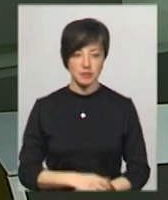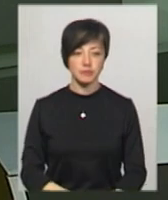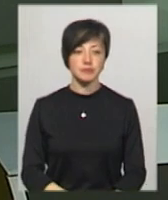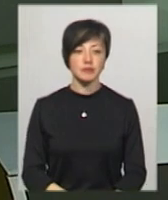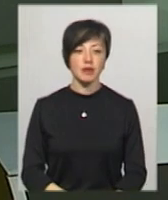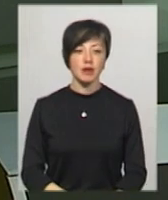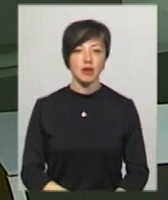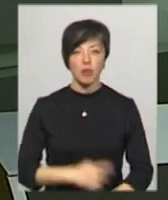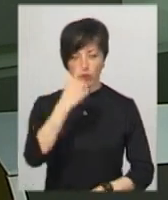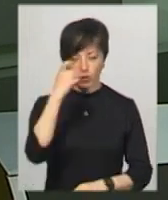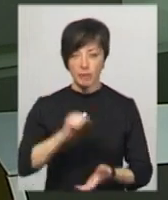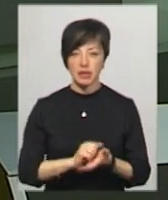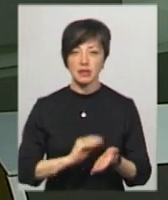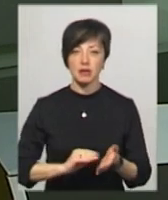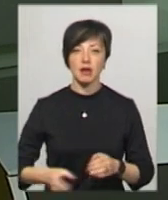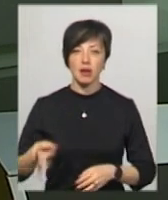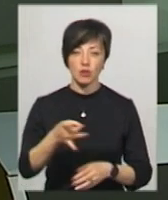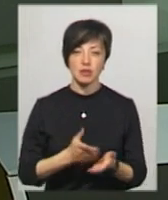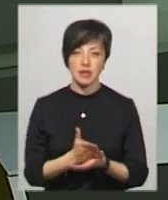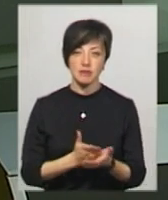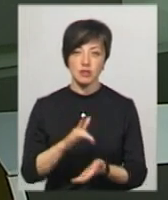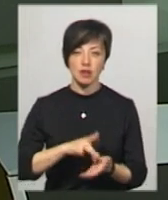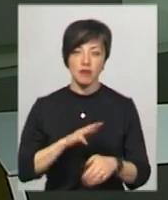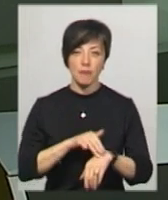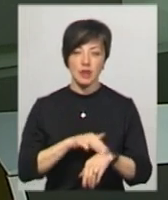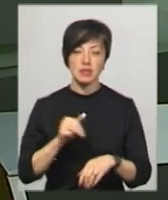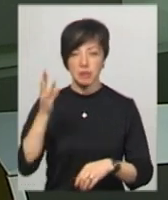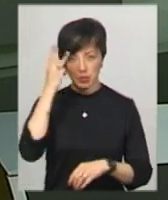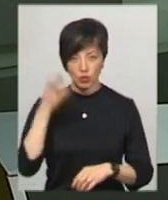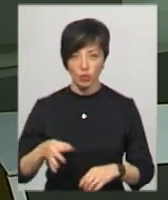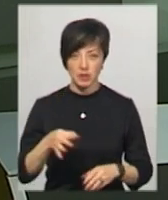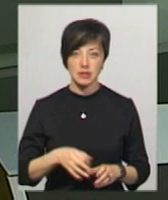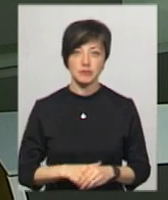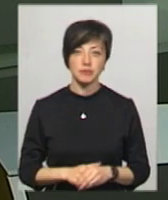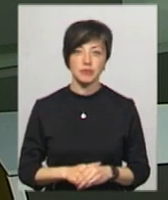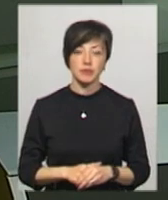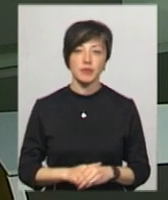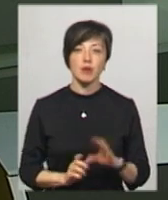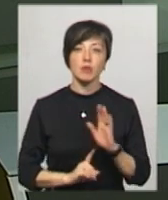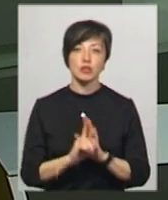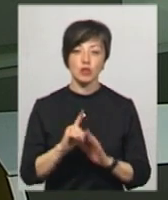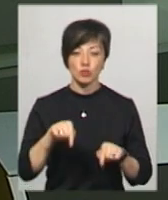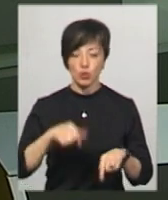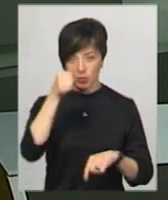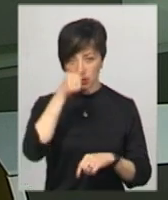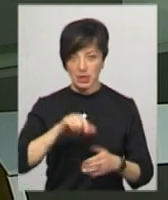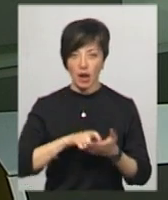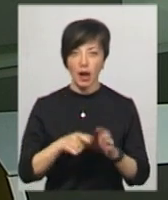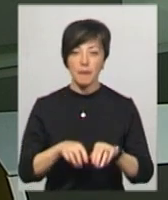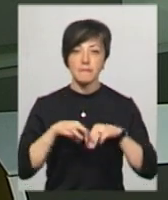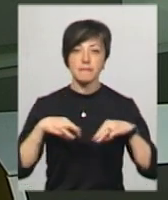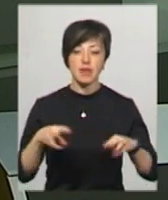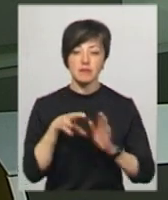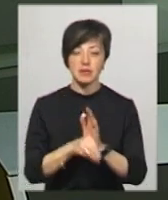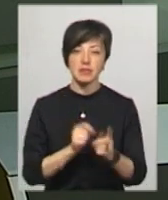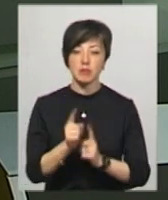Про це повідомила прес-секретар регіонального сервісного центру МВС Хмельницької області Людмила Лужняк. На початку цього місяця Кабмін вніс зміни,